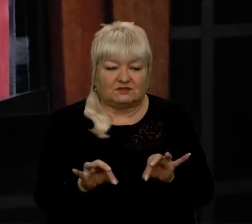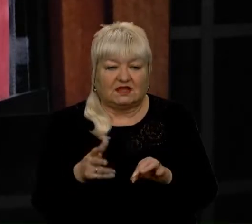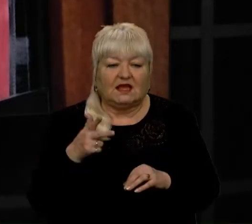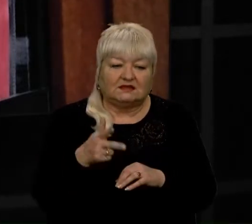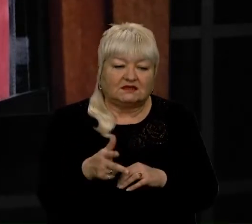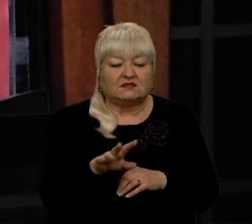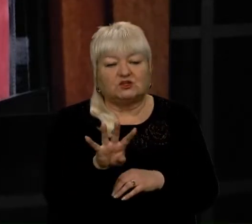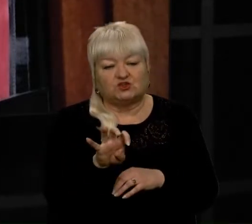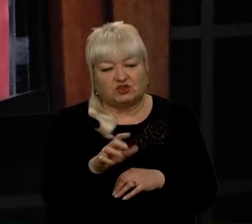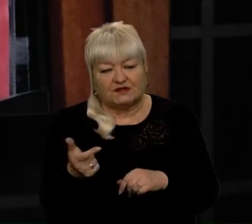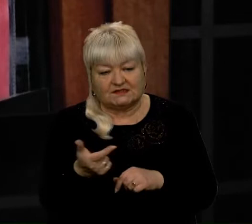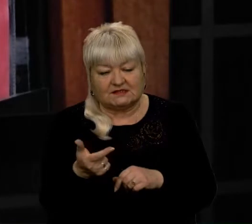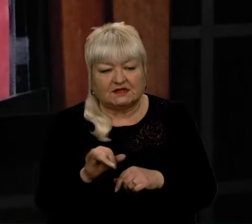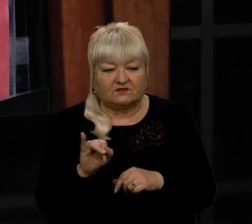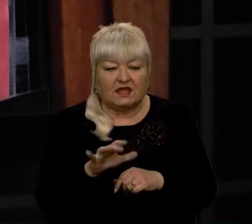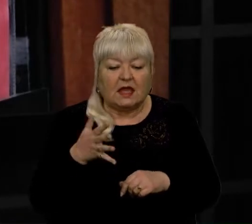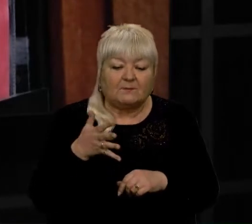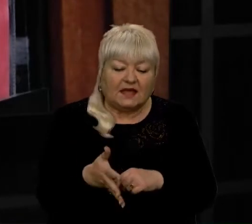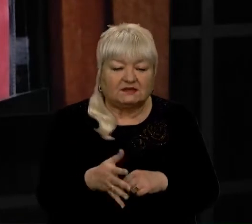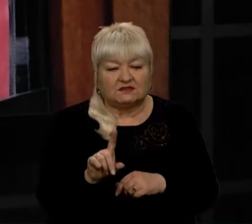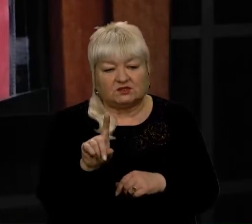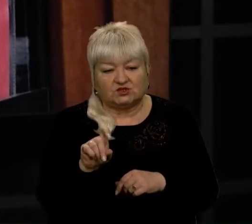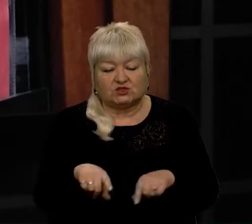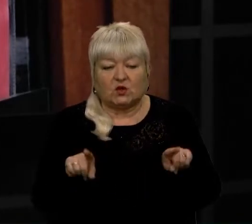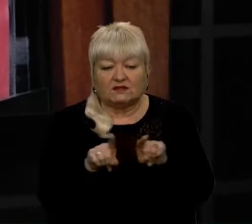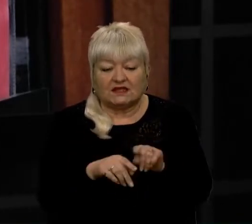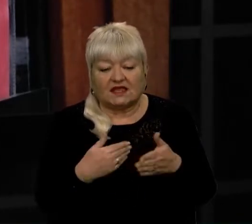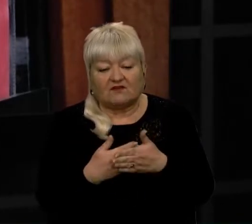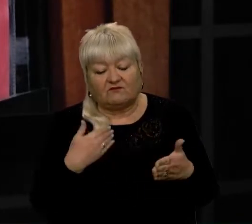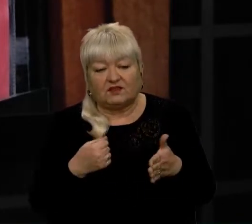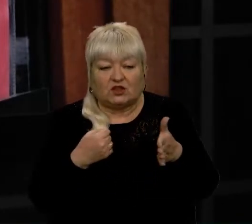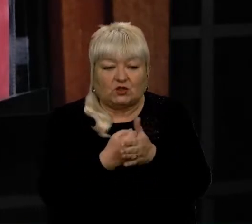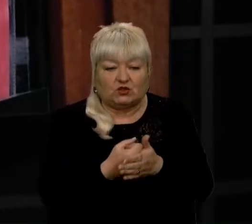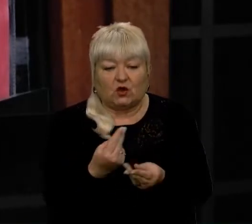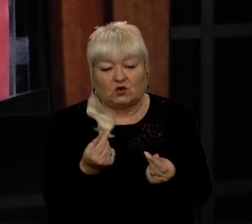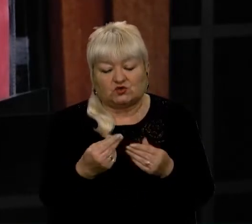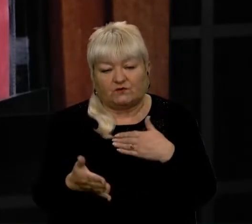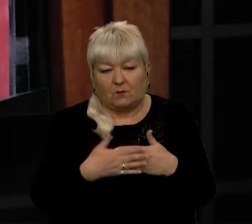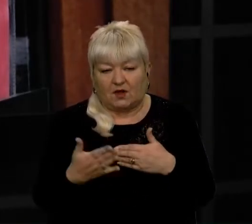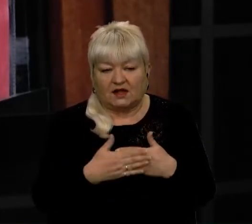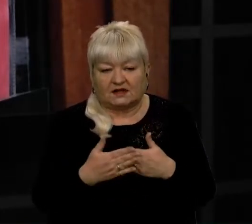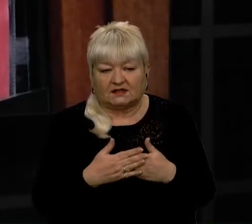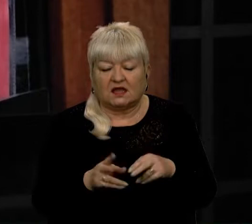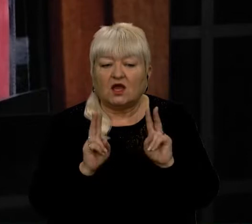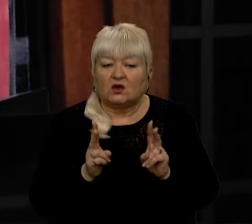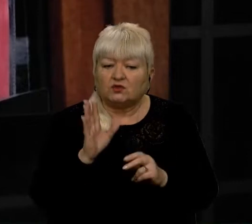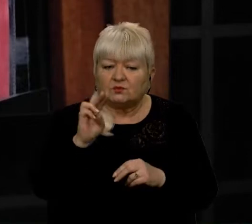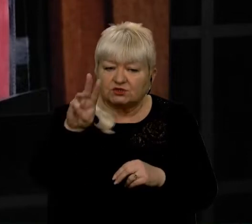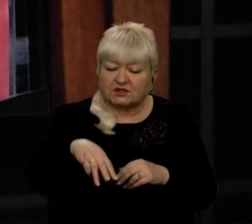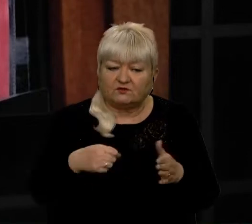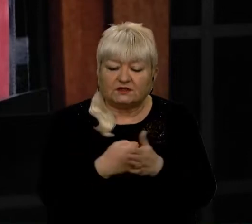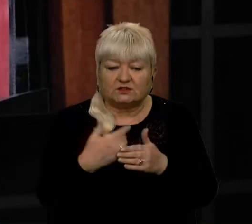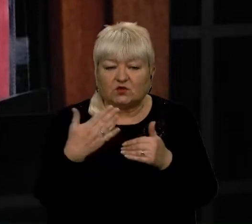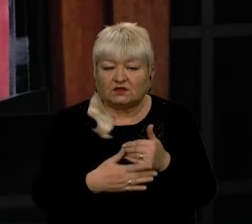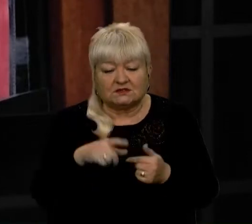3400 гривень і 5100. Такі від і до грошового покарання. Щоправда, хто штрафуватиме до кінця,